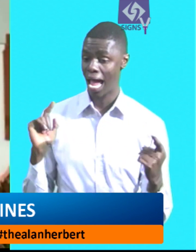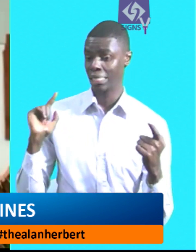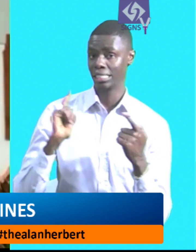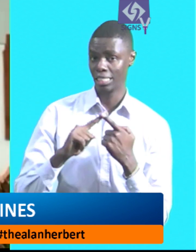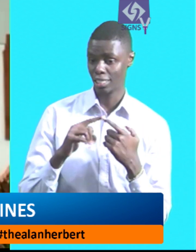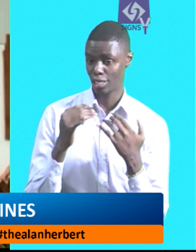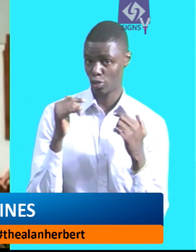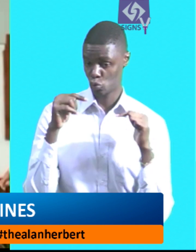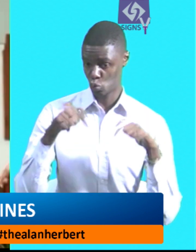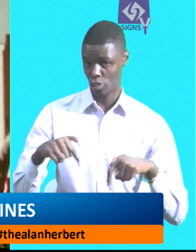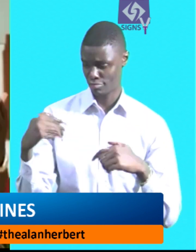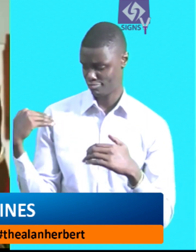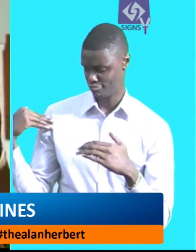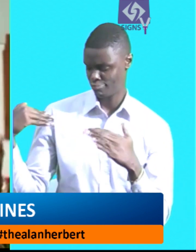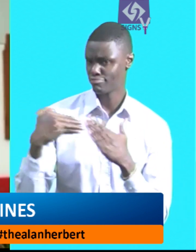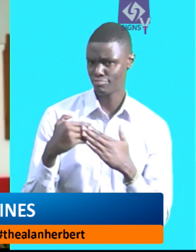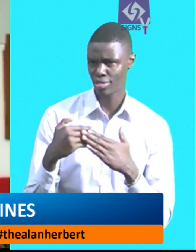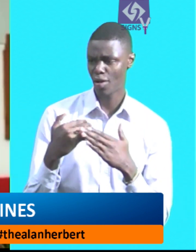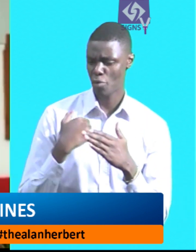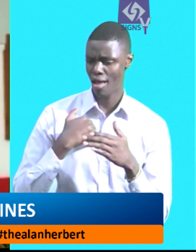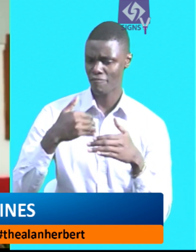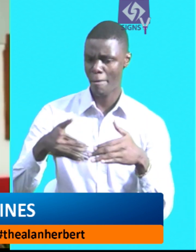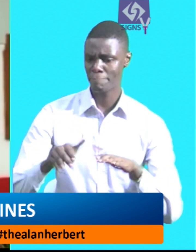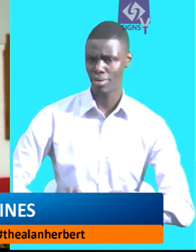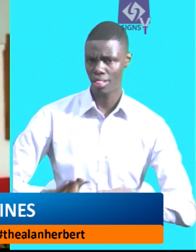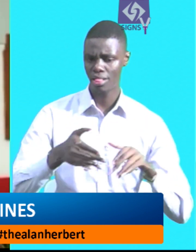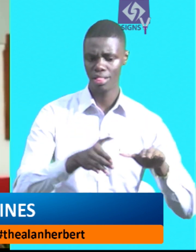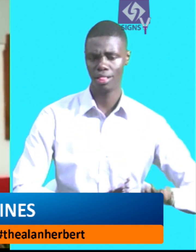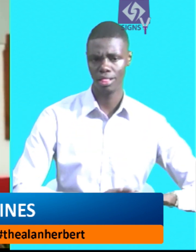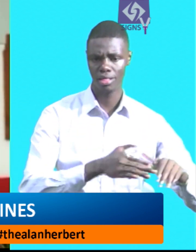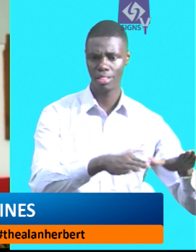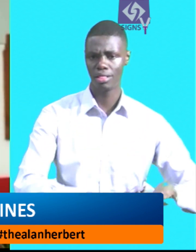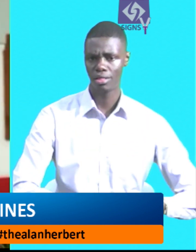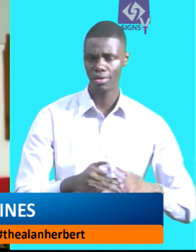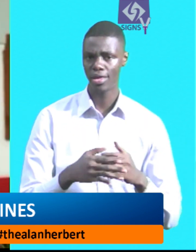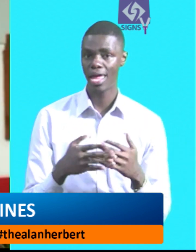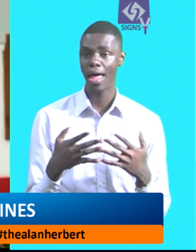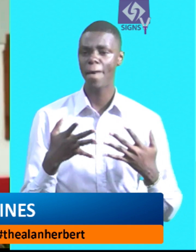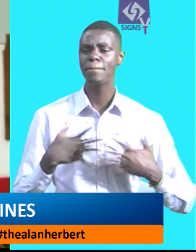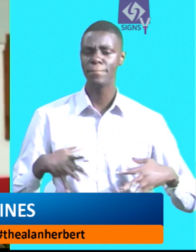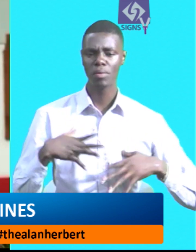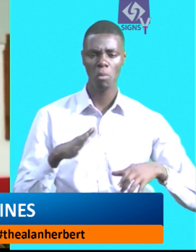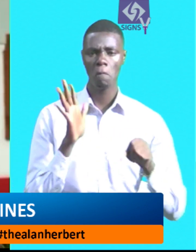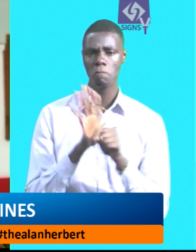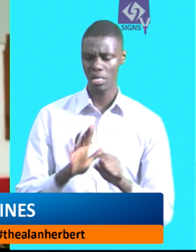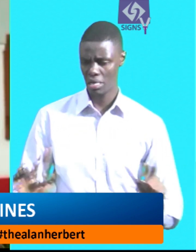tuko na makaburi wananchi wengi